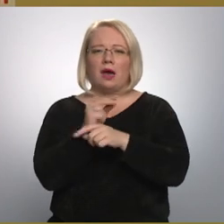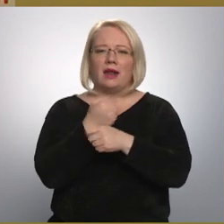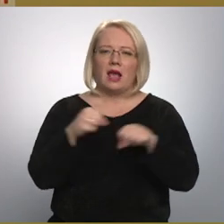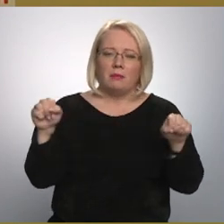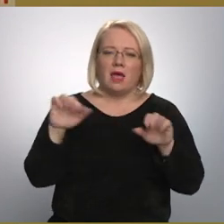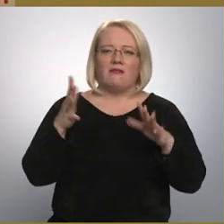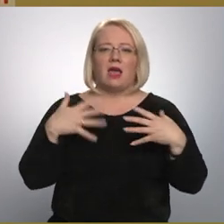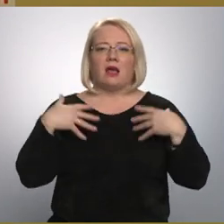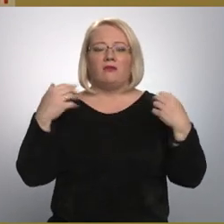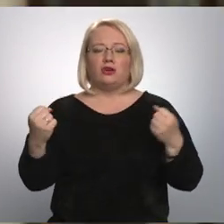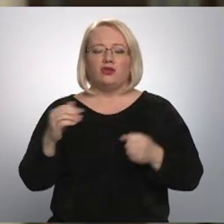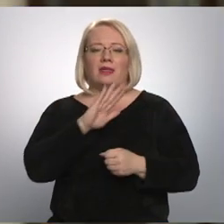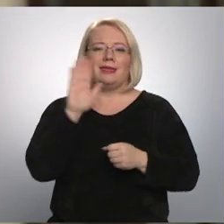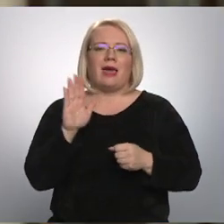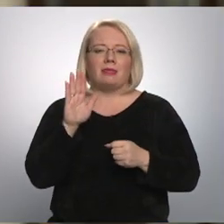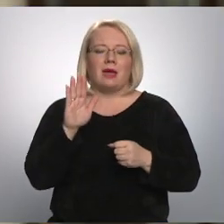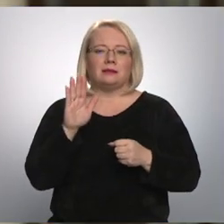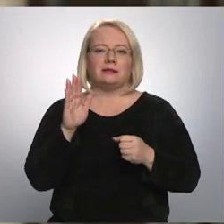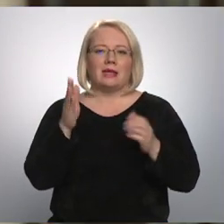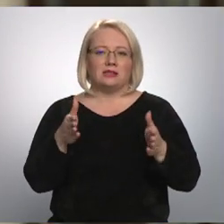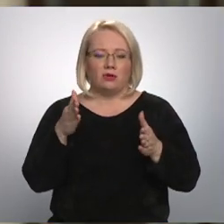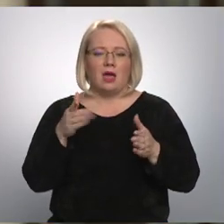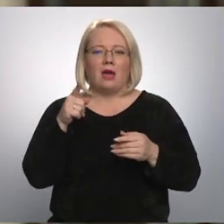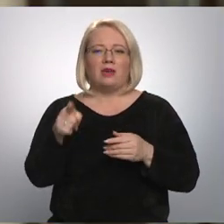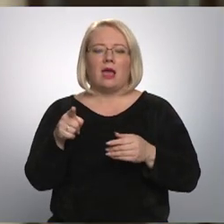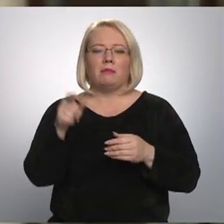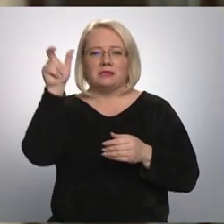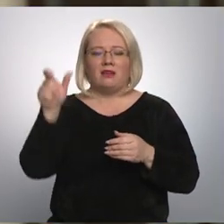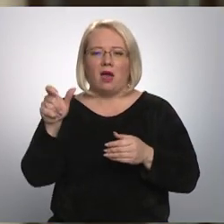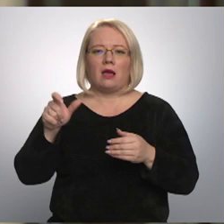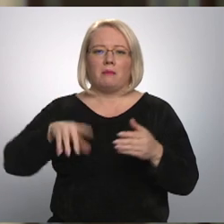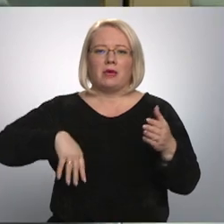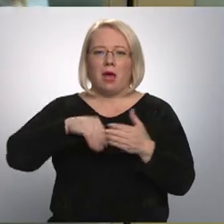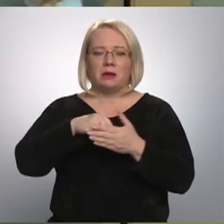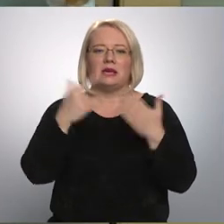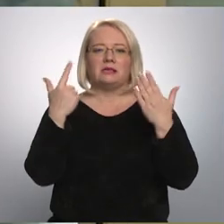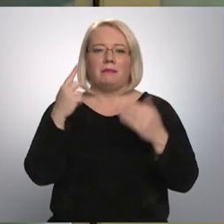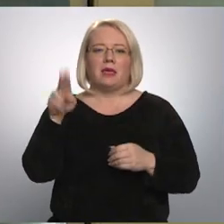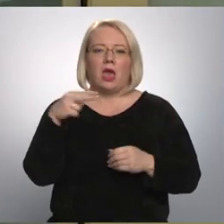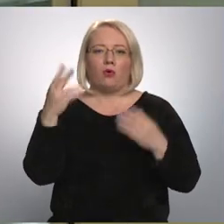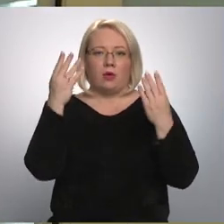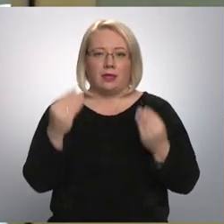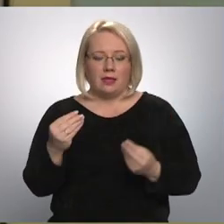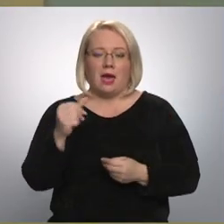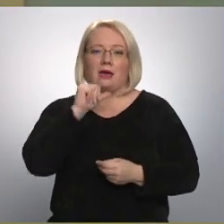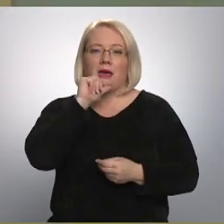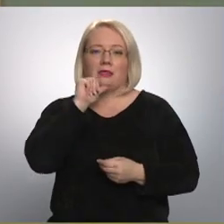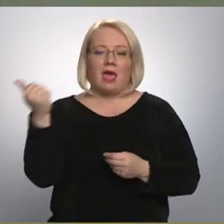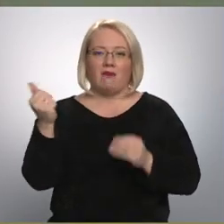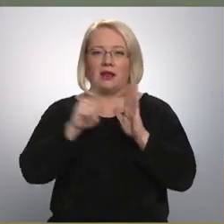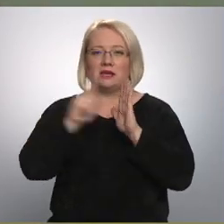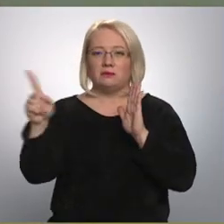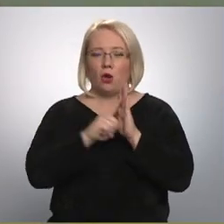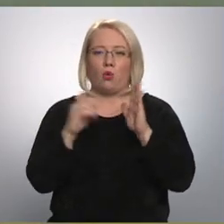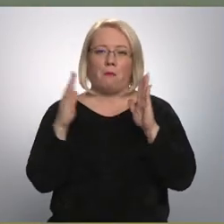atvesaļošanos dienas stacionārā pacientam jāveic līdzmaksājums 7 eiro dienā. Ja nav iespējams dienas laikā izbraukāt